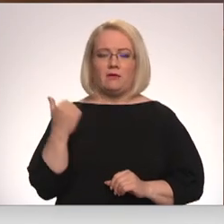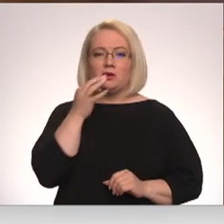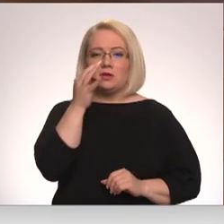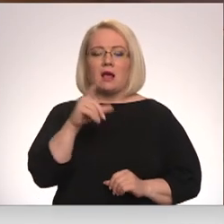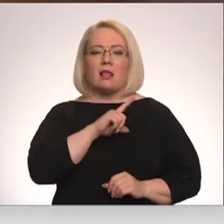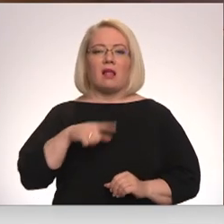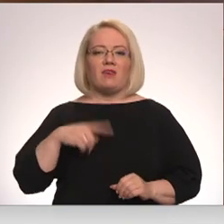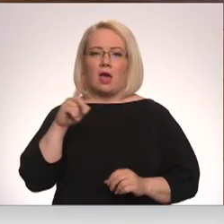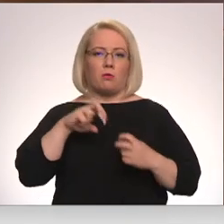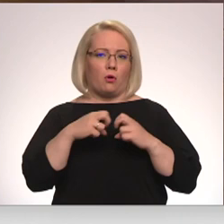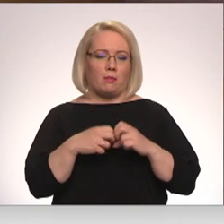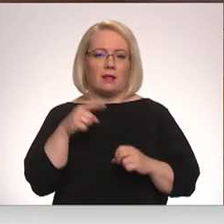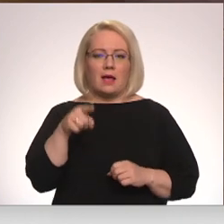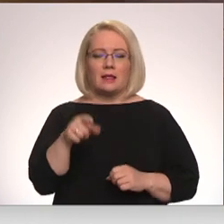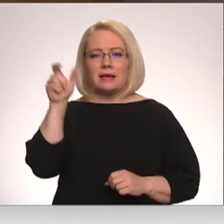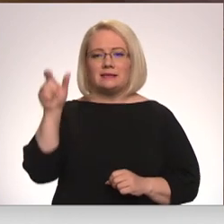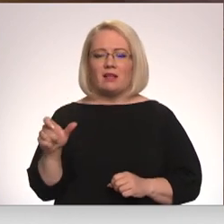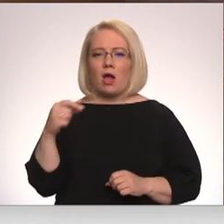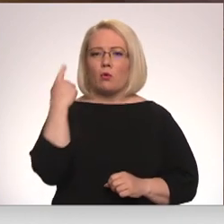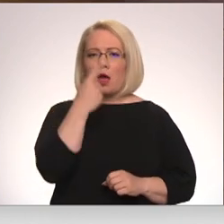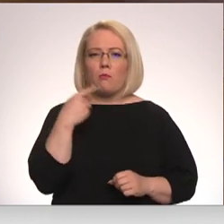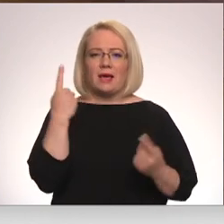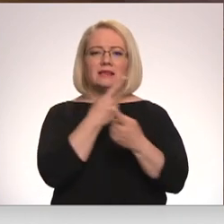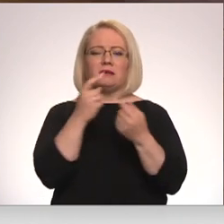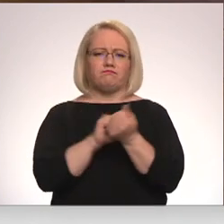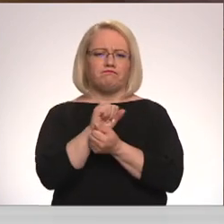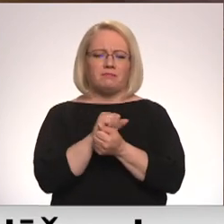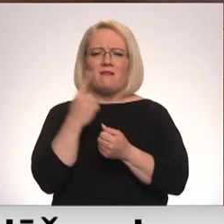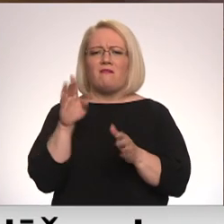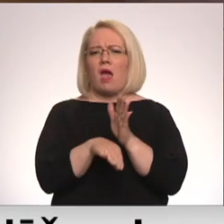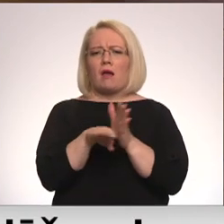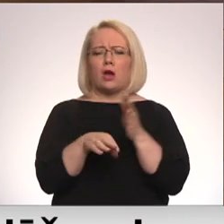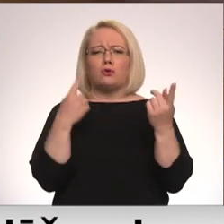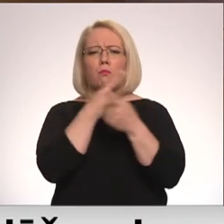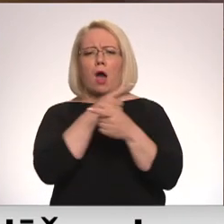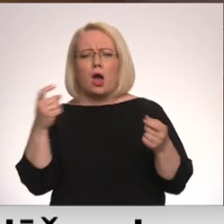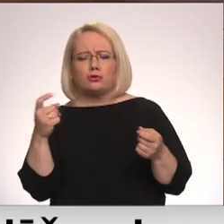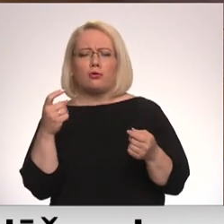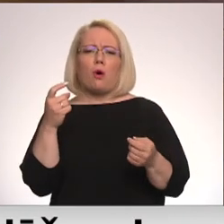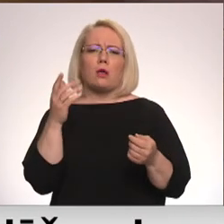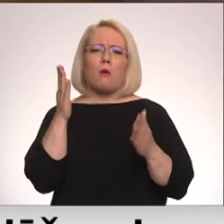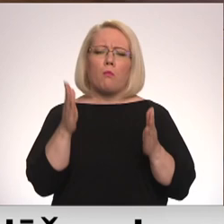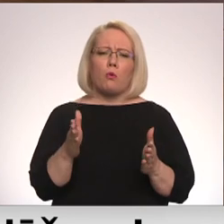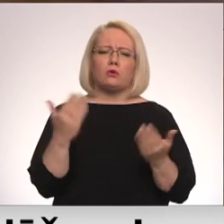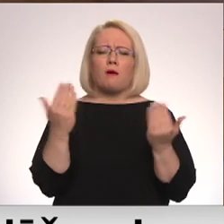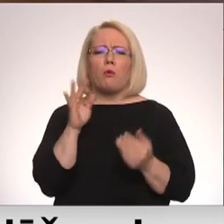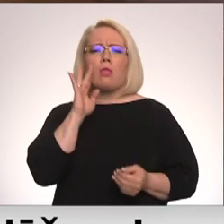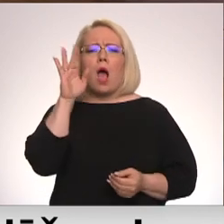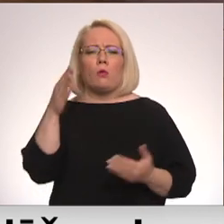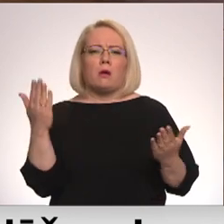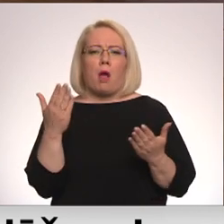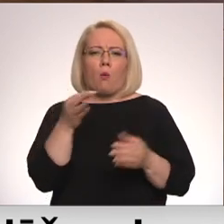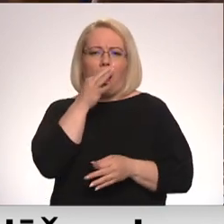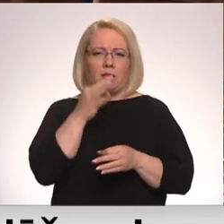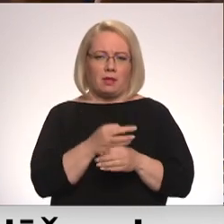reputāciju iznīcina vienkārši paziņojot, ka viņš par kaut ko būs, var būt nākotnē atbildīgs. Un tas nav